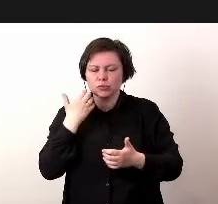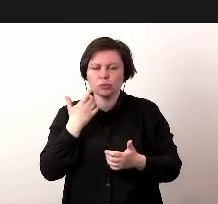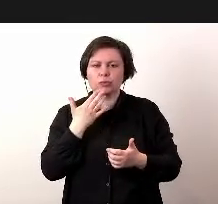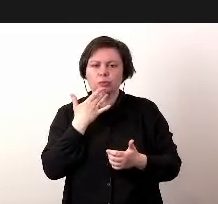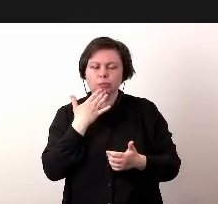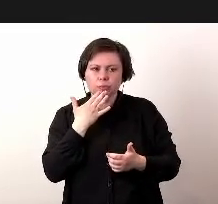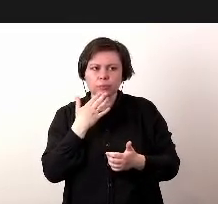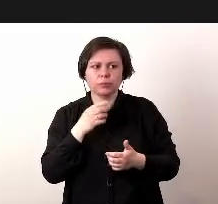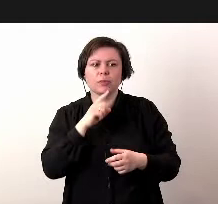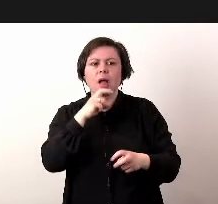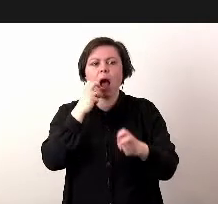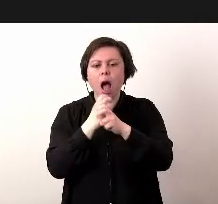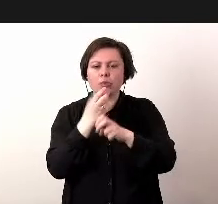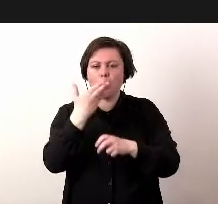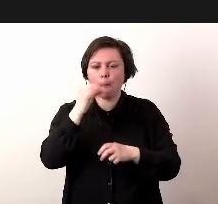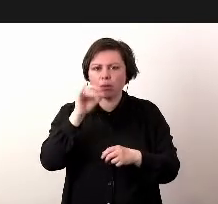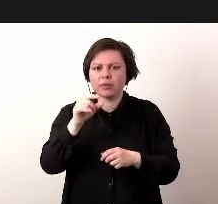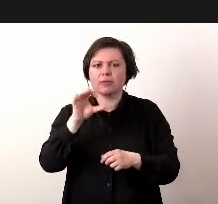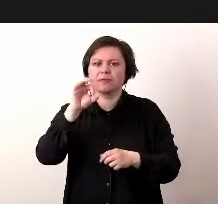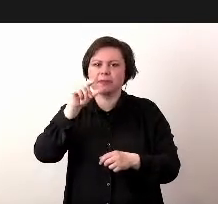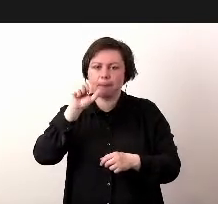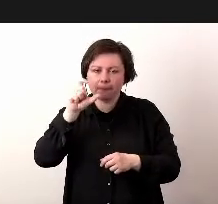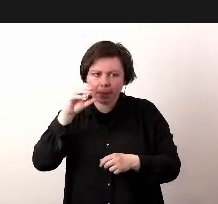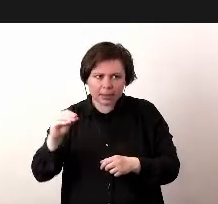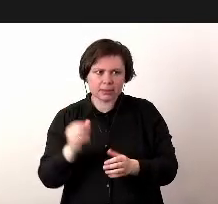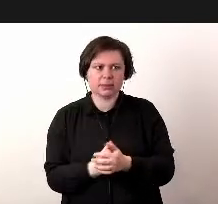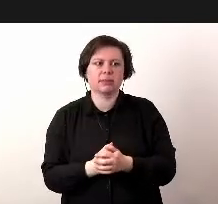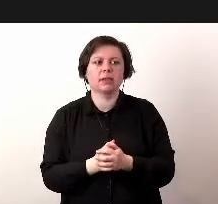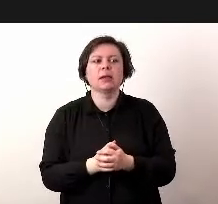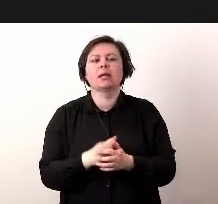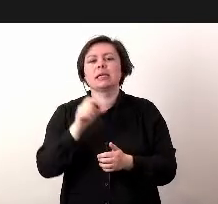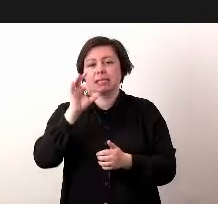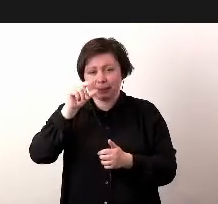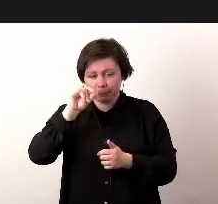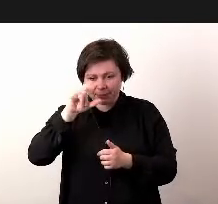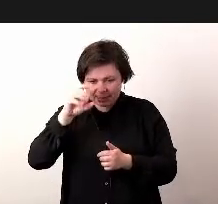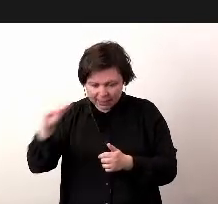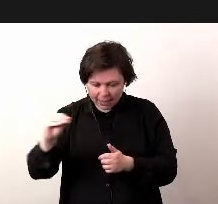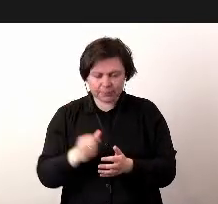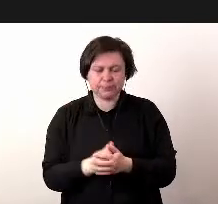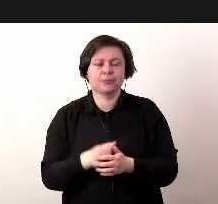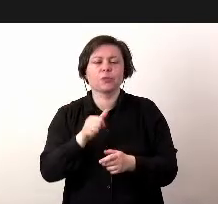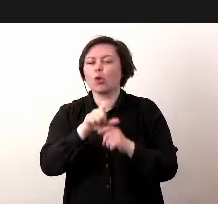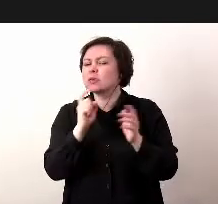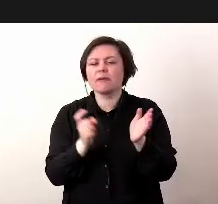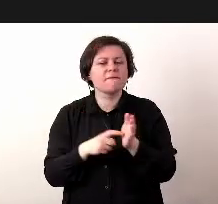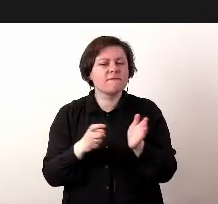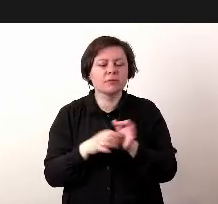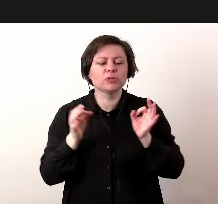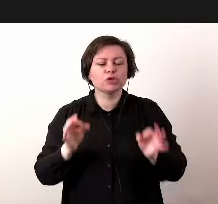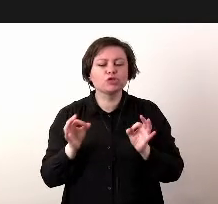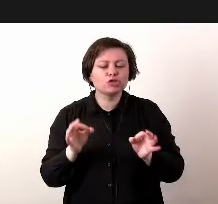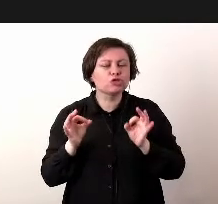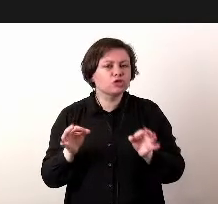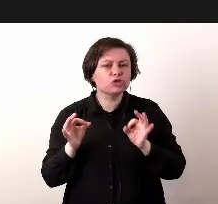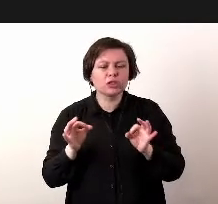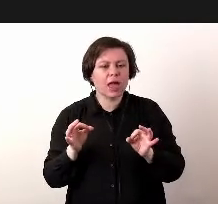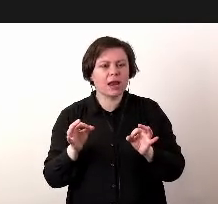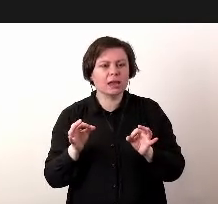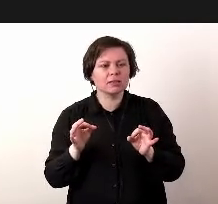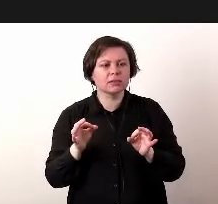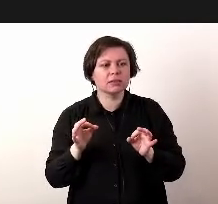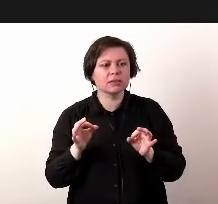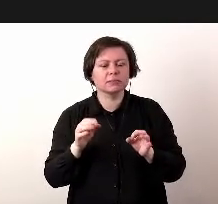czyli Automotive Spice i Automotive Spice jest jednym z takich wymagań w dzisiejszych czasach, który jest